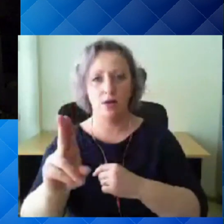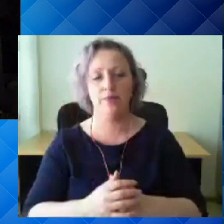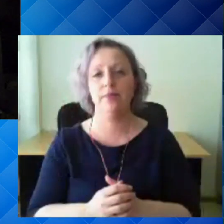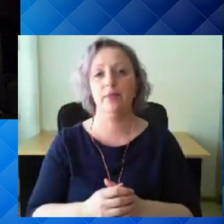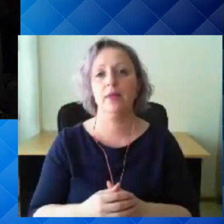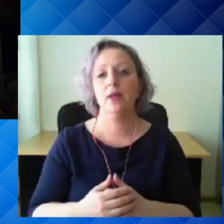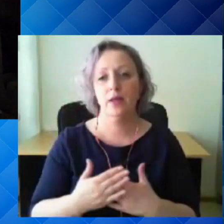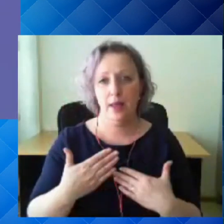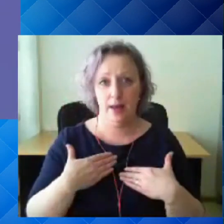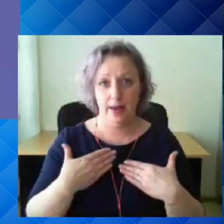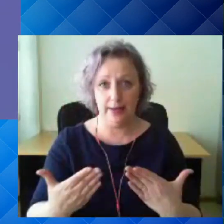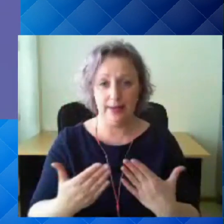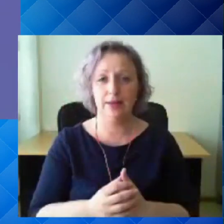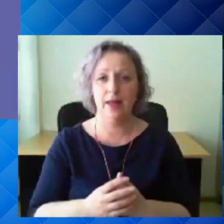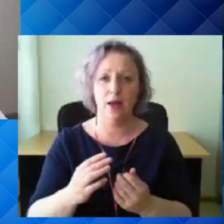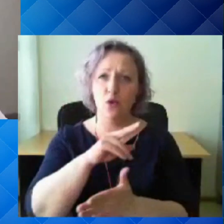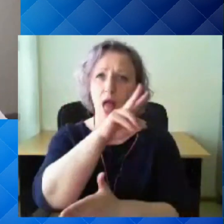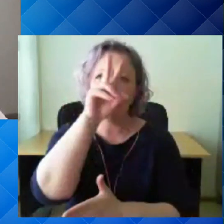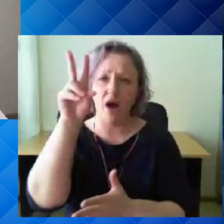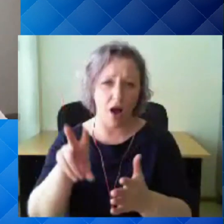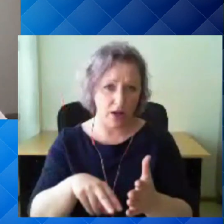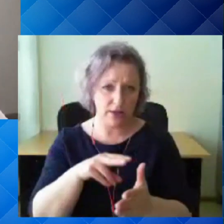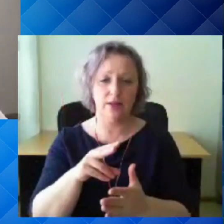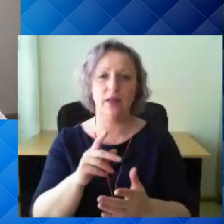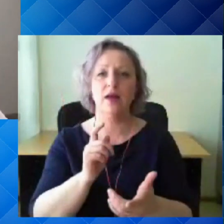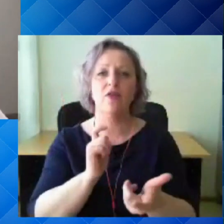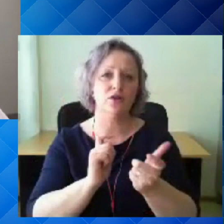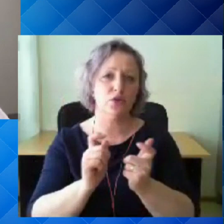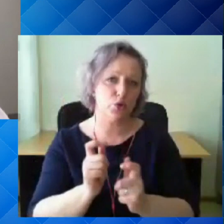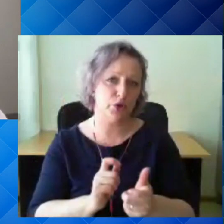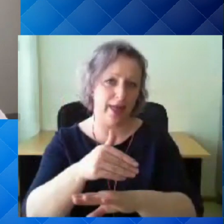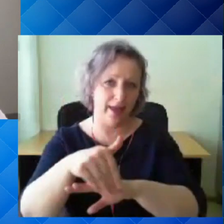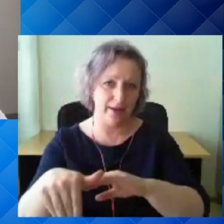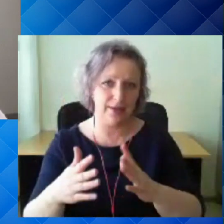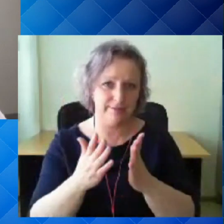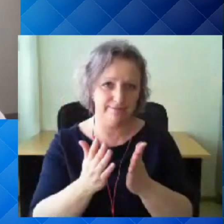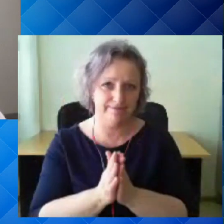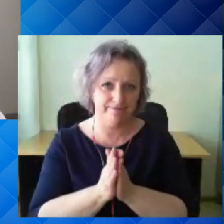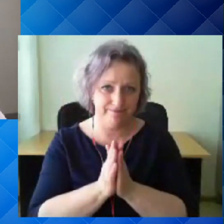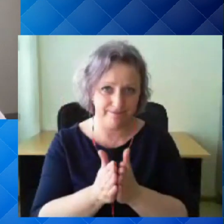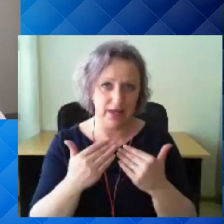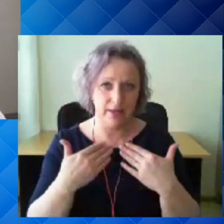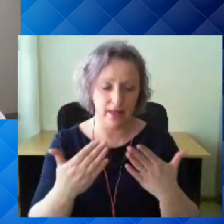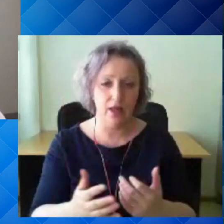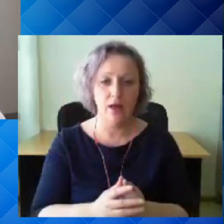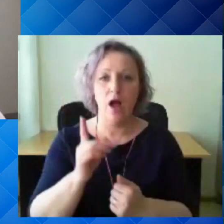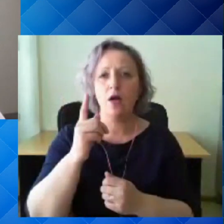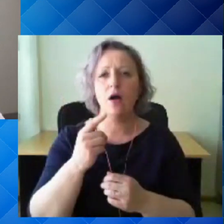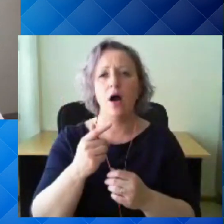Aitäh! Aitäh nende ülevaadete ja vastuste eest. Aga ma iljuti